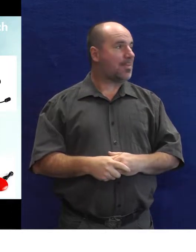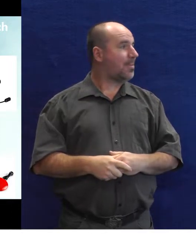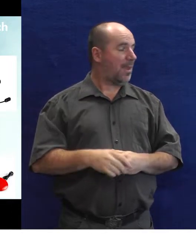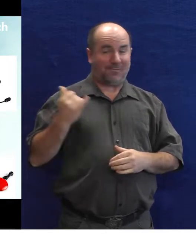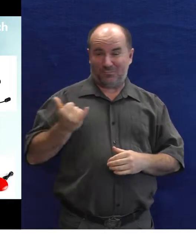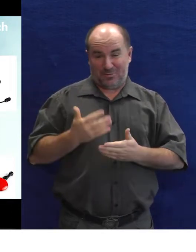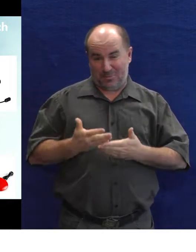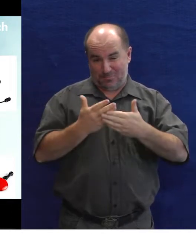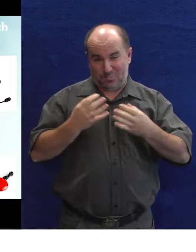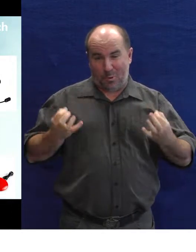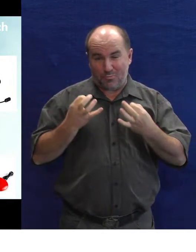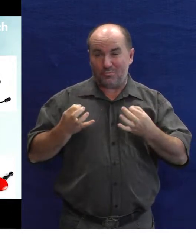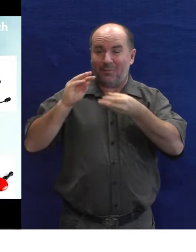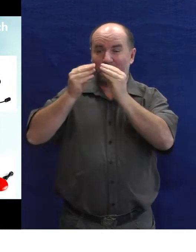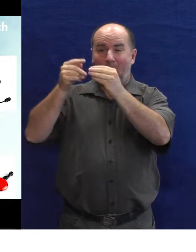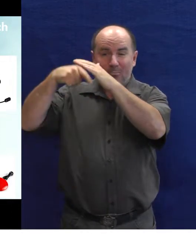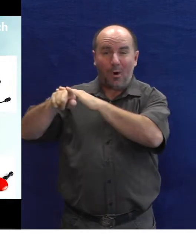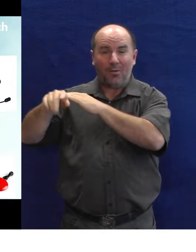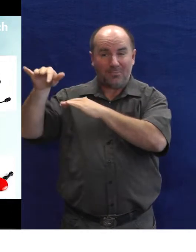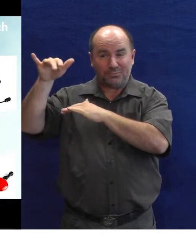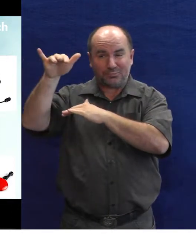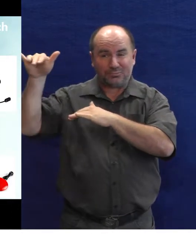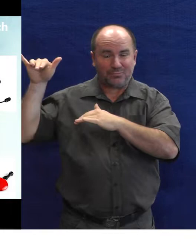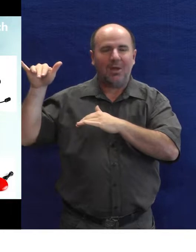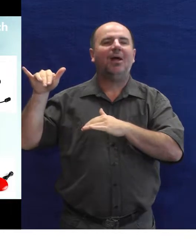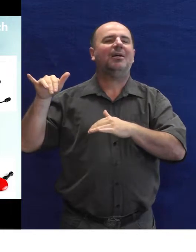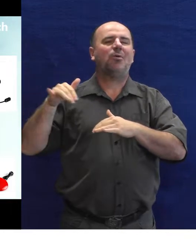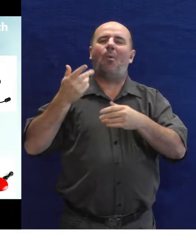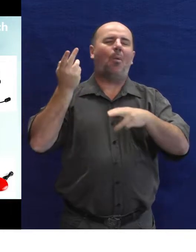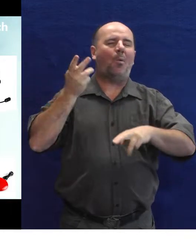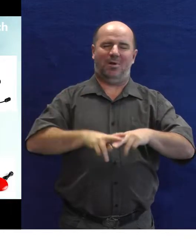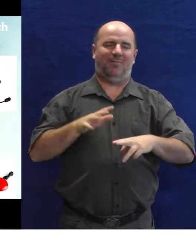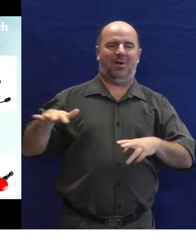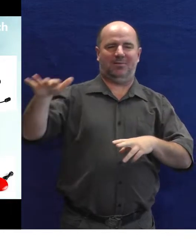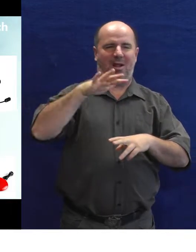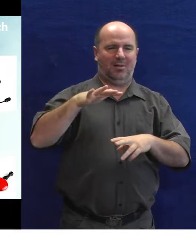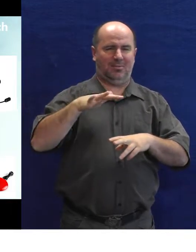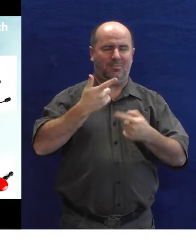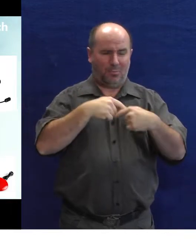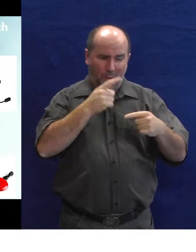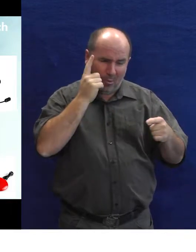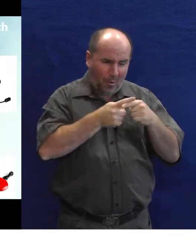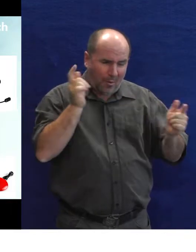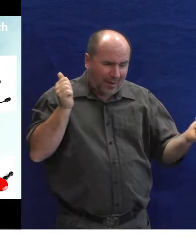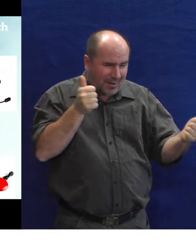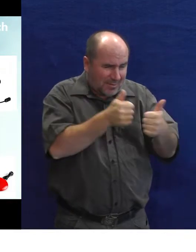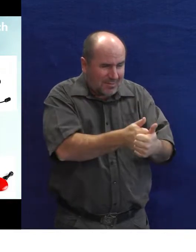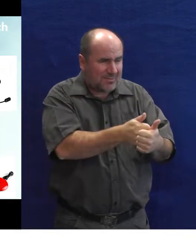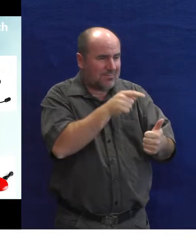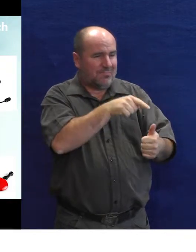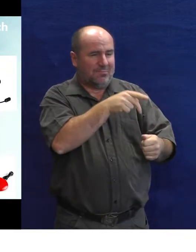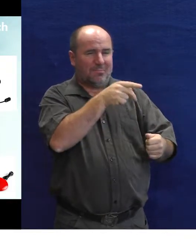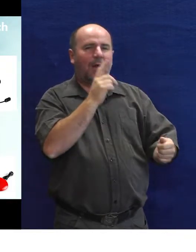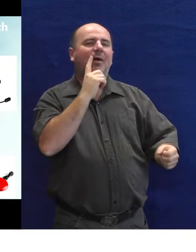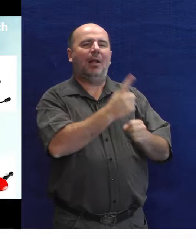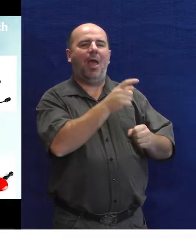Pomucky, které jsou komerční, jsou vždycky nějakým způsobem univerzální, není to pro konkrétního klienta, vždycky se hledá nějaký kompromis,